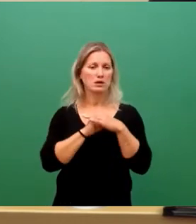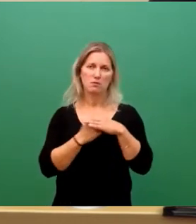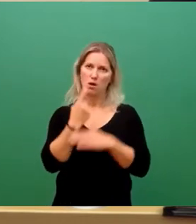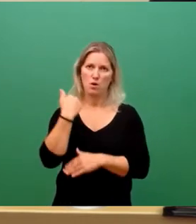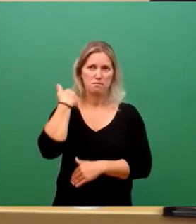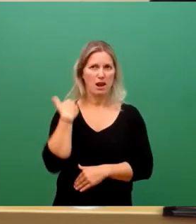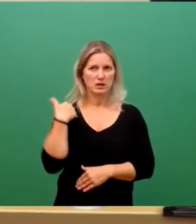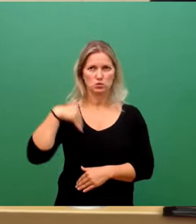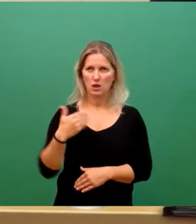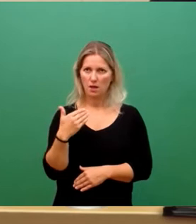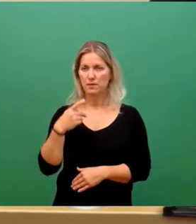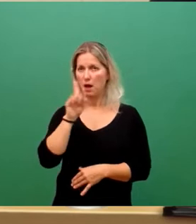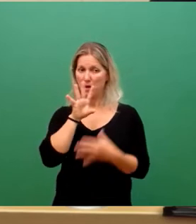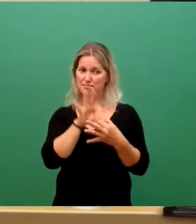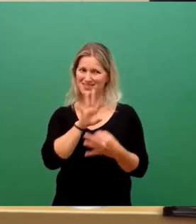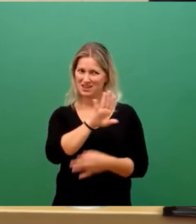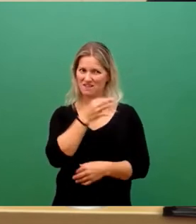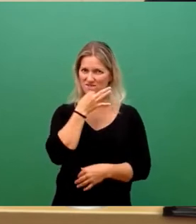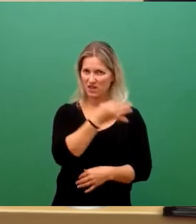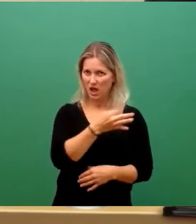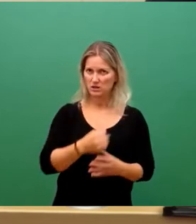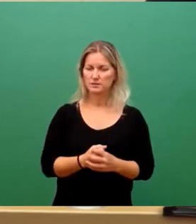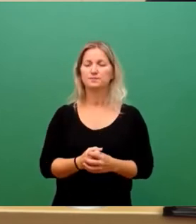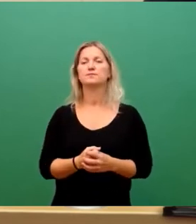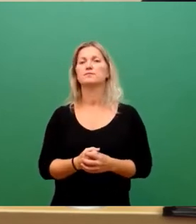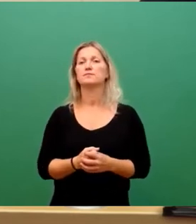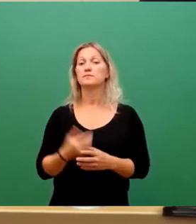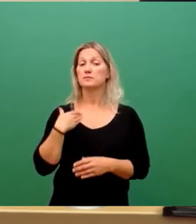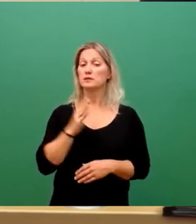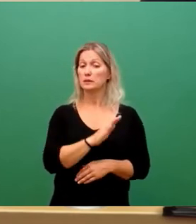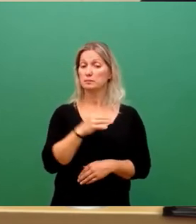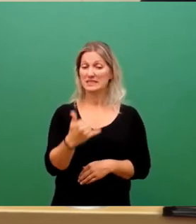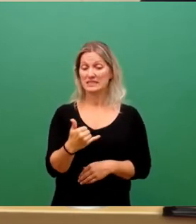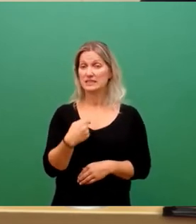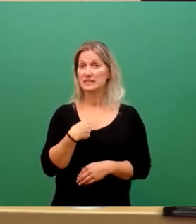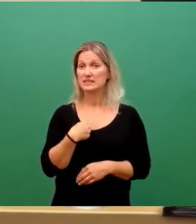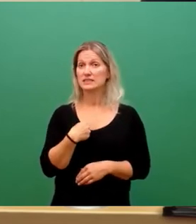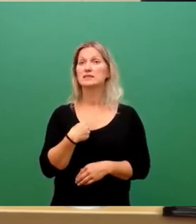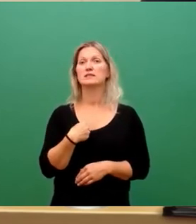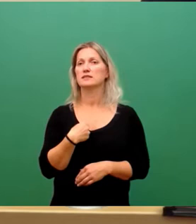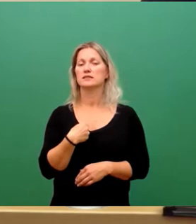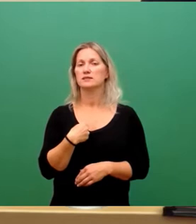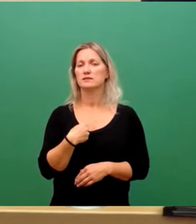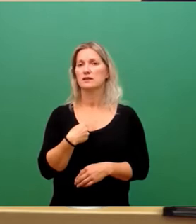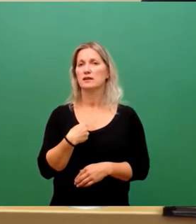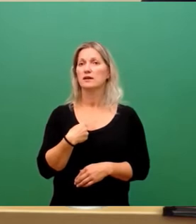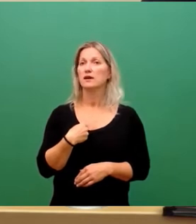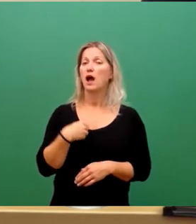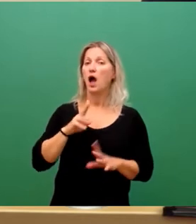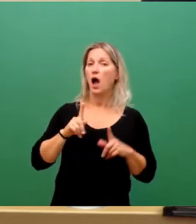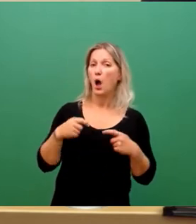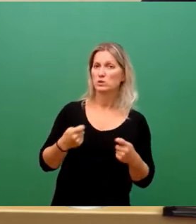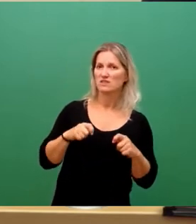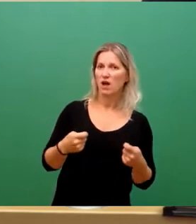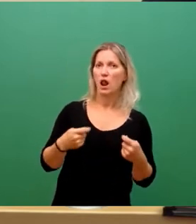Ihre Fragen eingeht, kann ich sagen, wir haben bisher keine Ausfälle oder dass